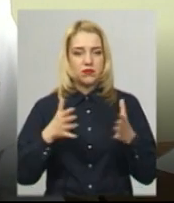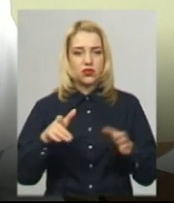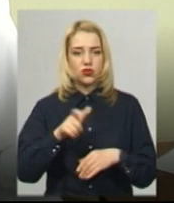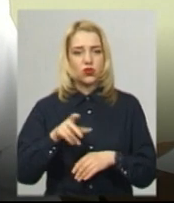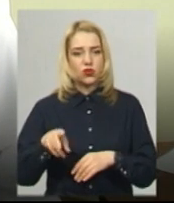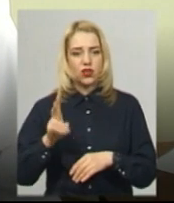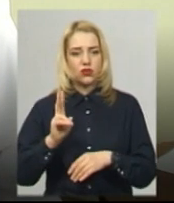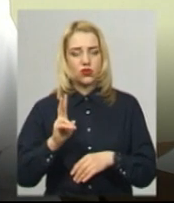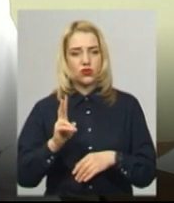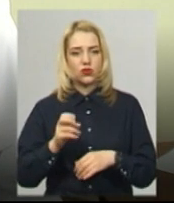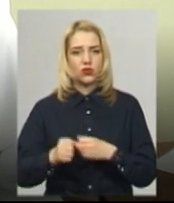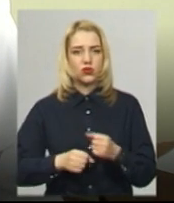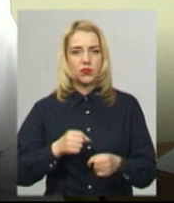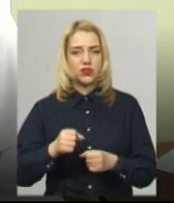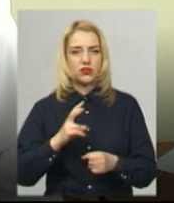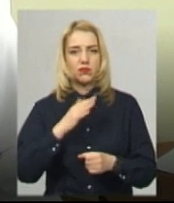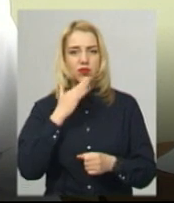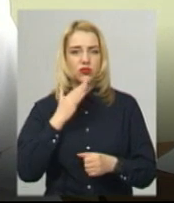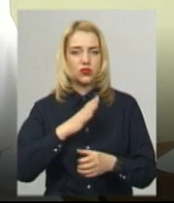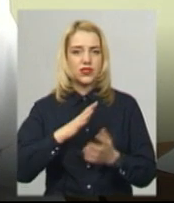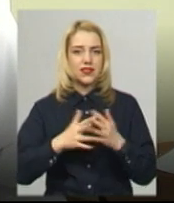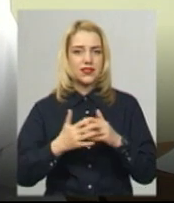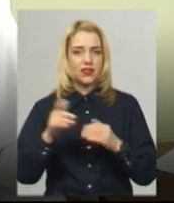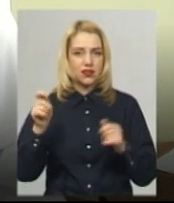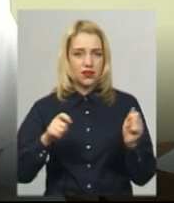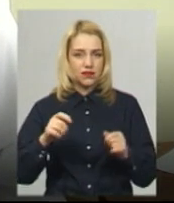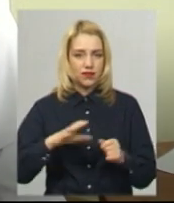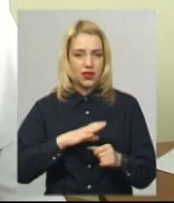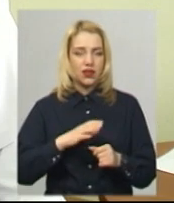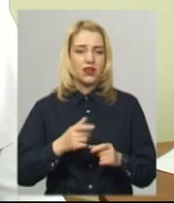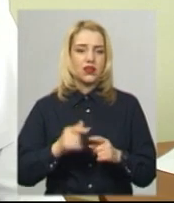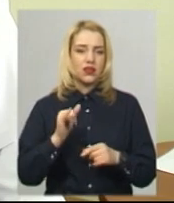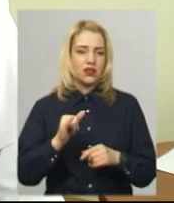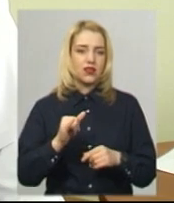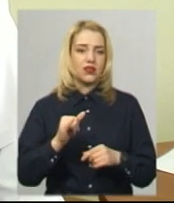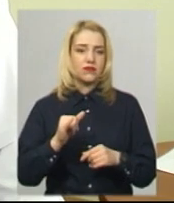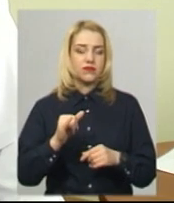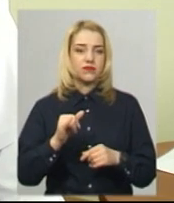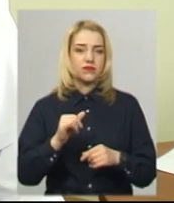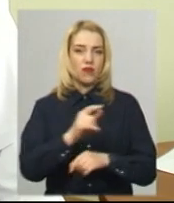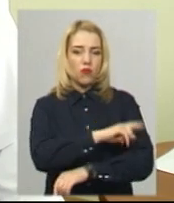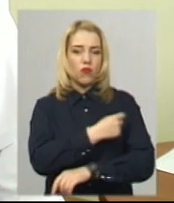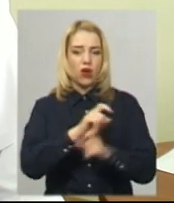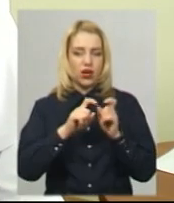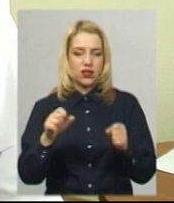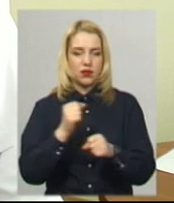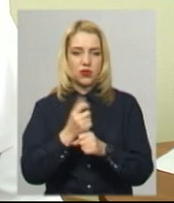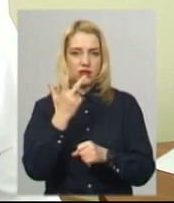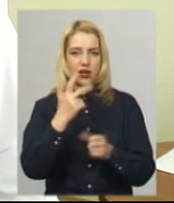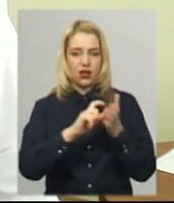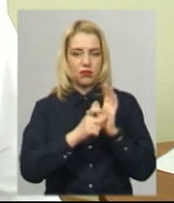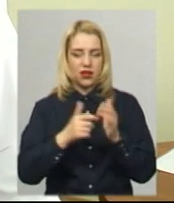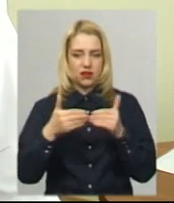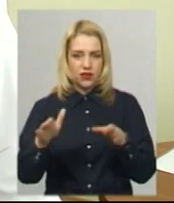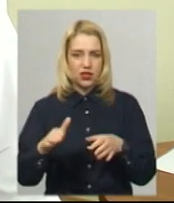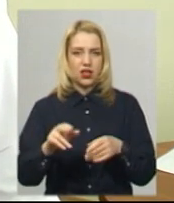добираються в нас, є багато, що і з сіл добираються, міст. У поліклініки є три кабінеті відкриті – це